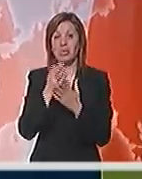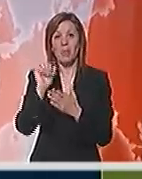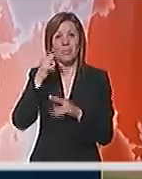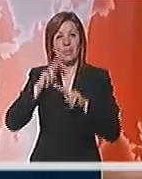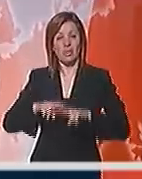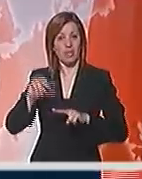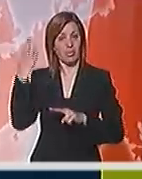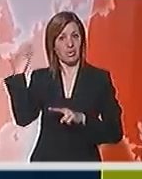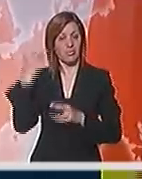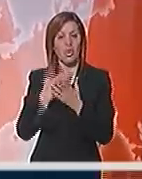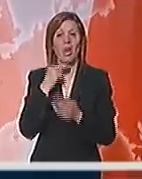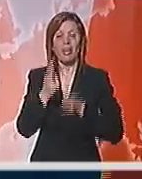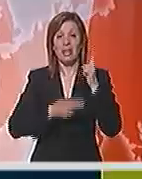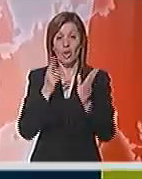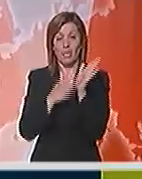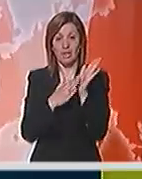utakmice protiv Atletico Madrida.